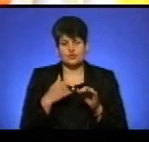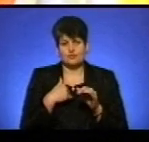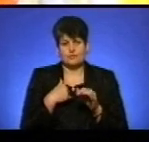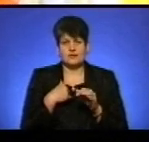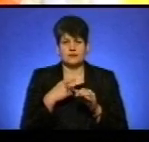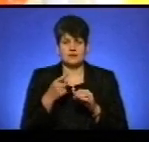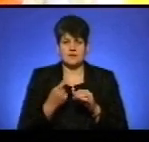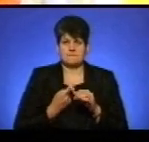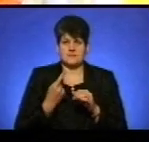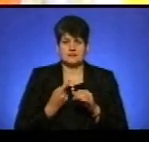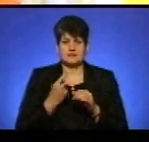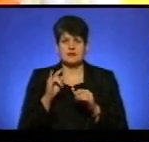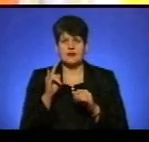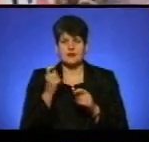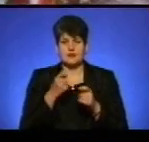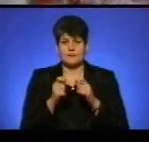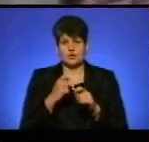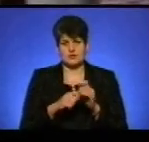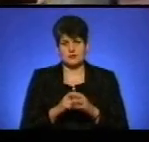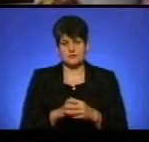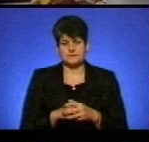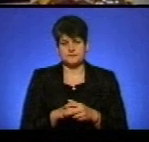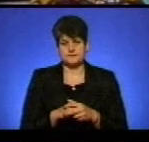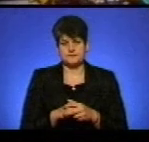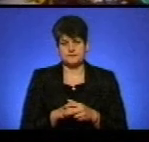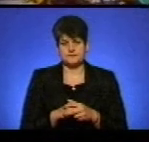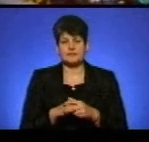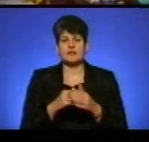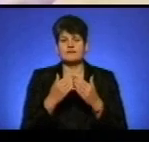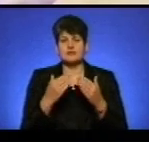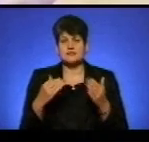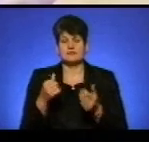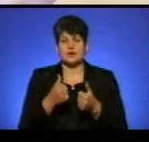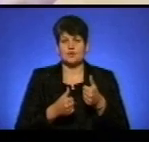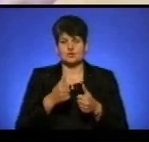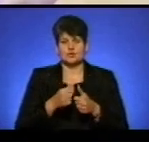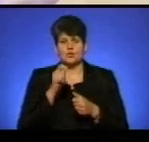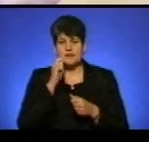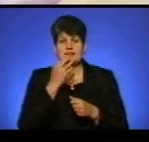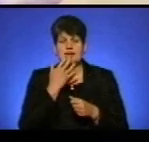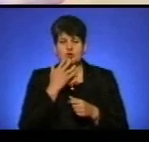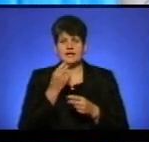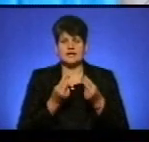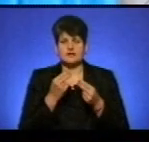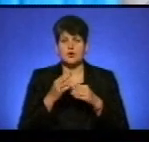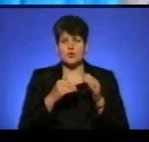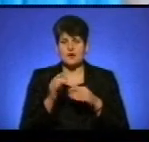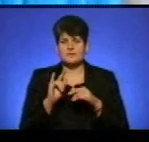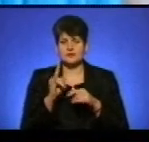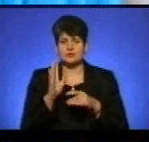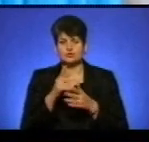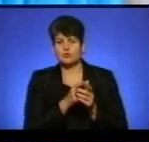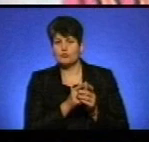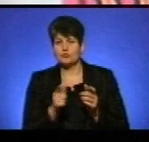має стрині ляльки-мотанки». Виставка-конкурс «Українська народна іграшка руками дитини» триватиме